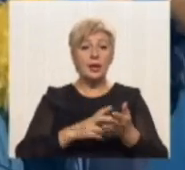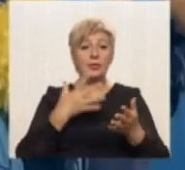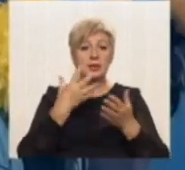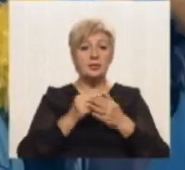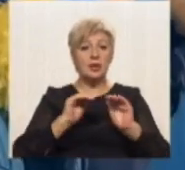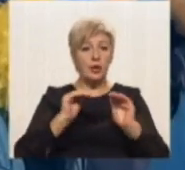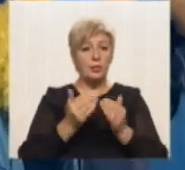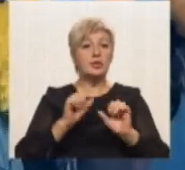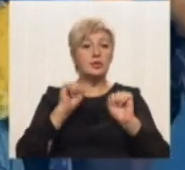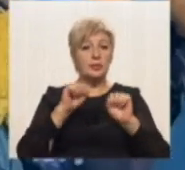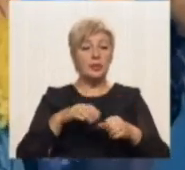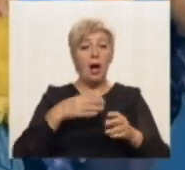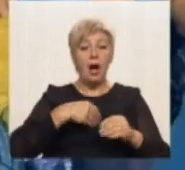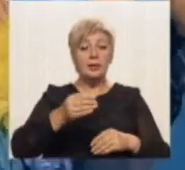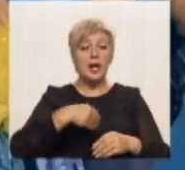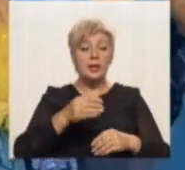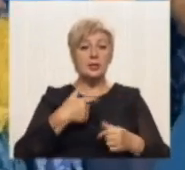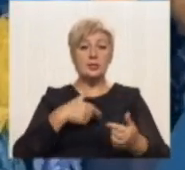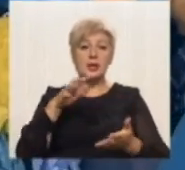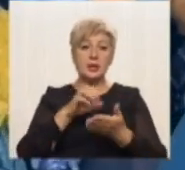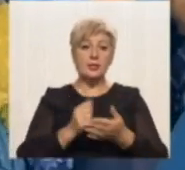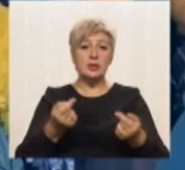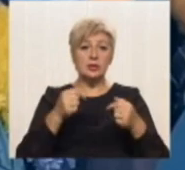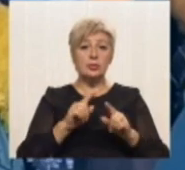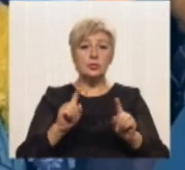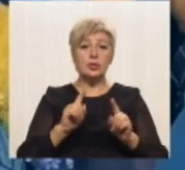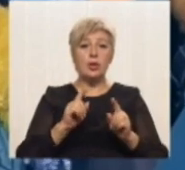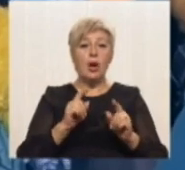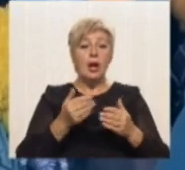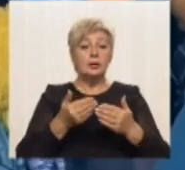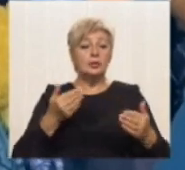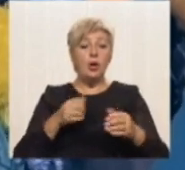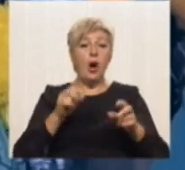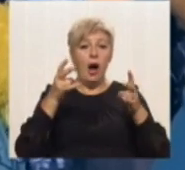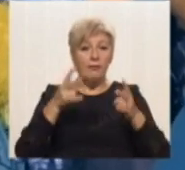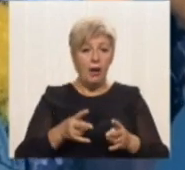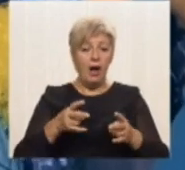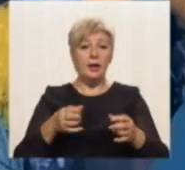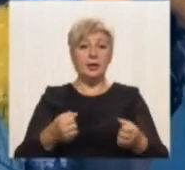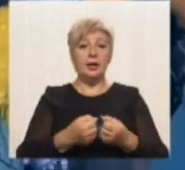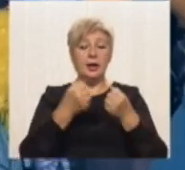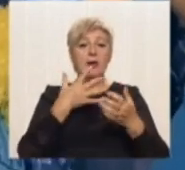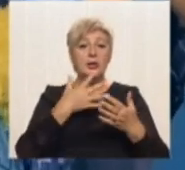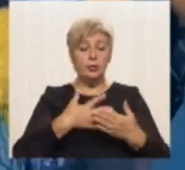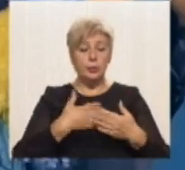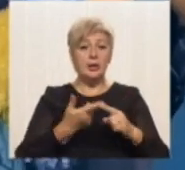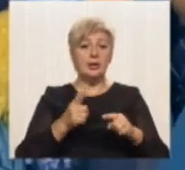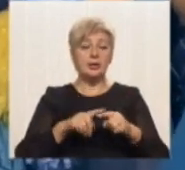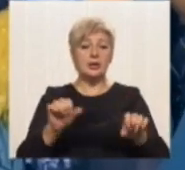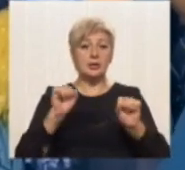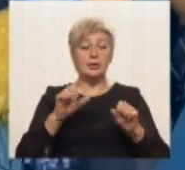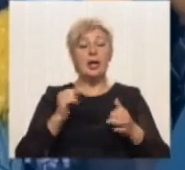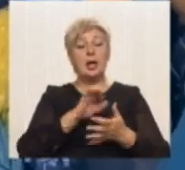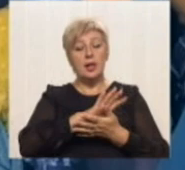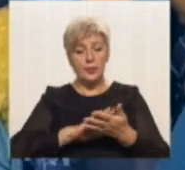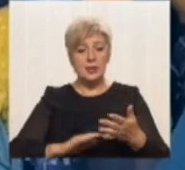можливостей. А тенісом я займаюся тому, що ще до аварії любила цей вид спорту і після продовжила займатися ним.